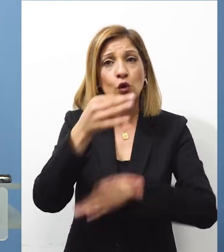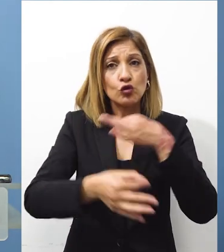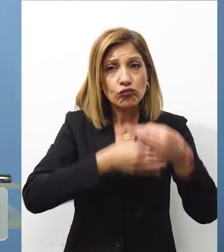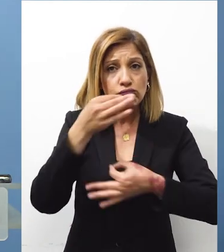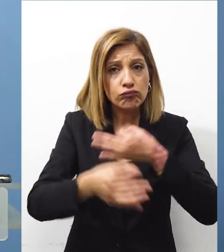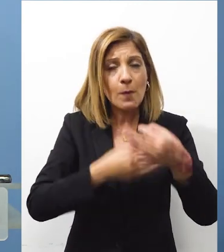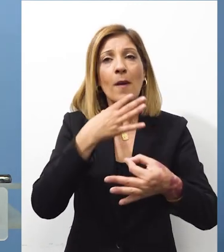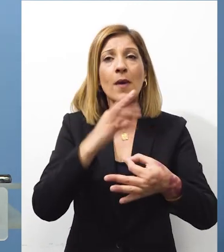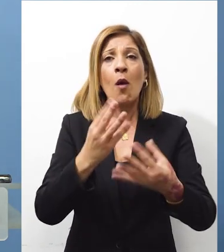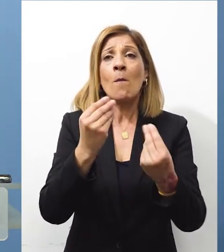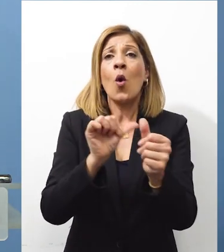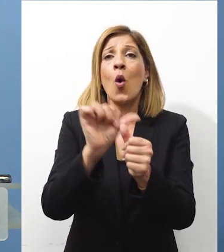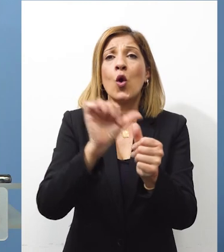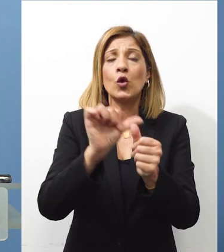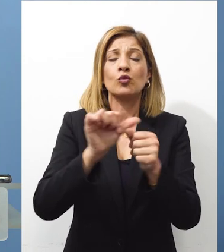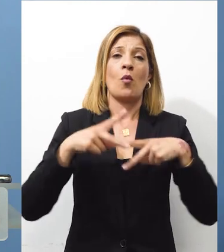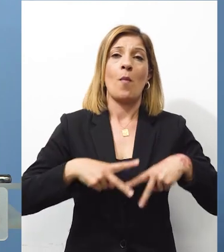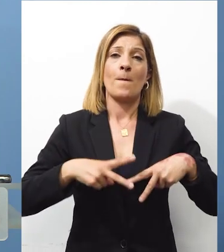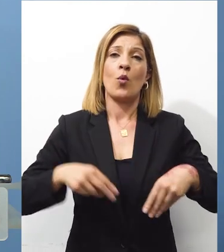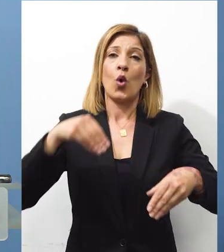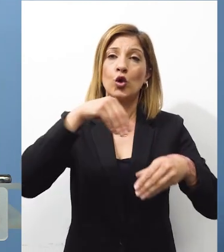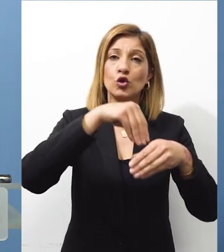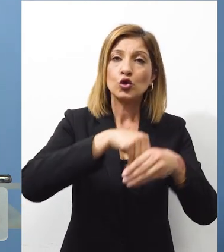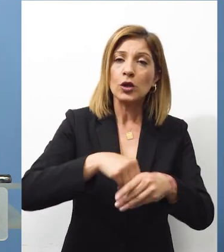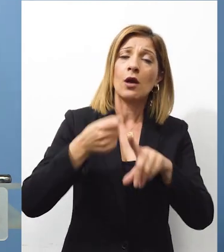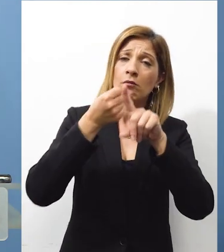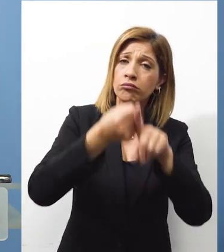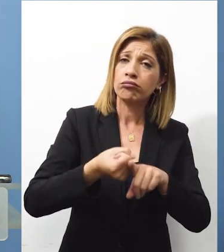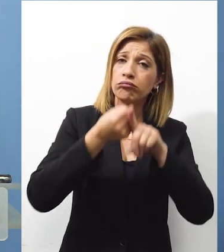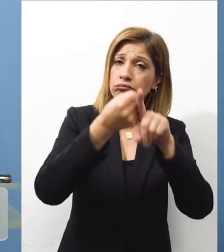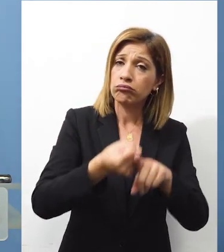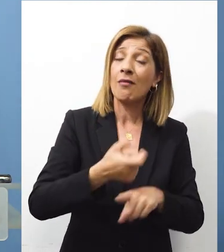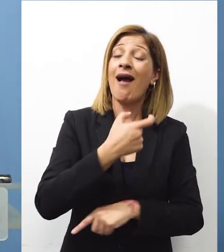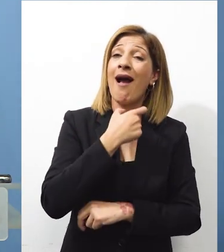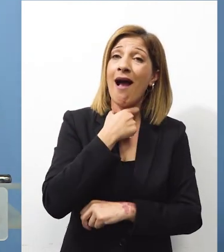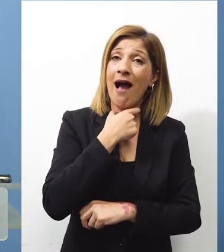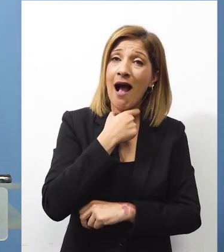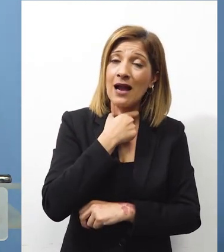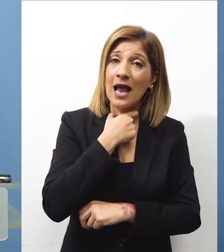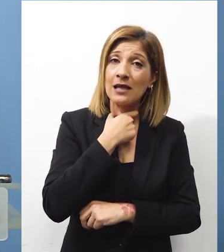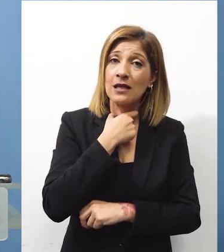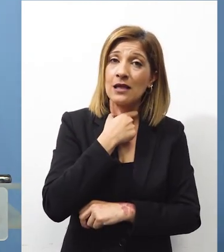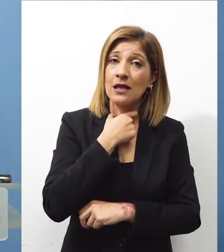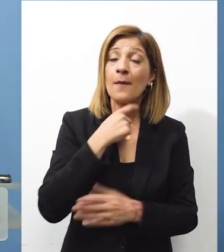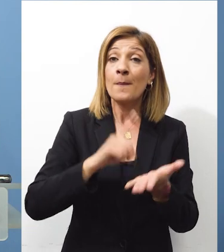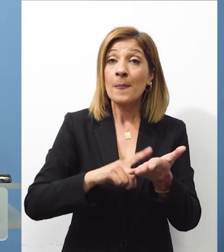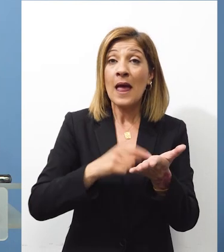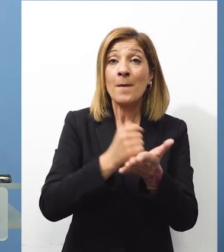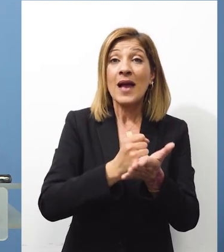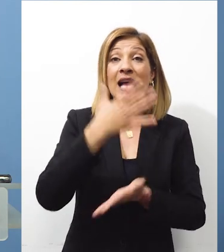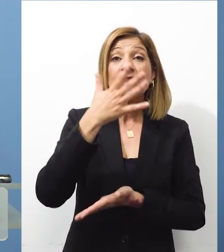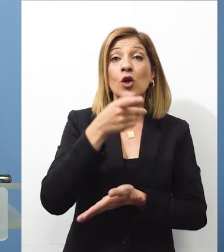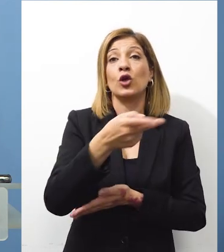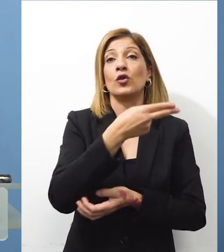πολλούς μήνες ο Υπουργός Εσωτερικών εγείρει αυτό το ζήτημα ως προς την ανάγκη αξιολόγησης